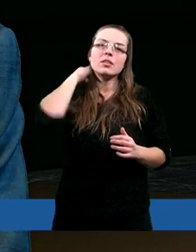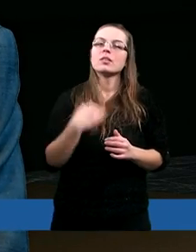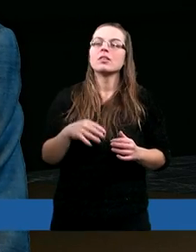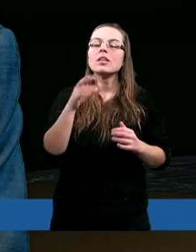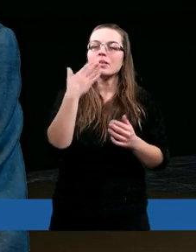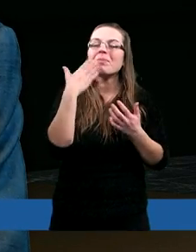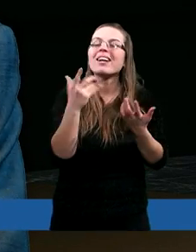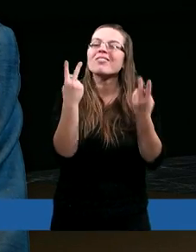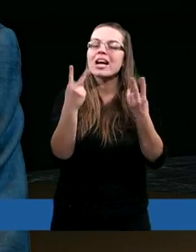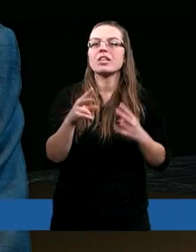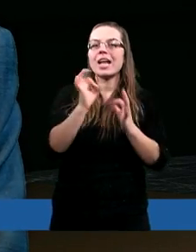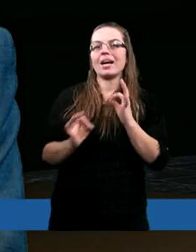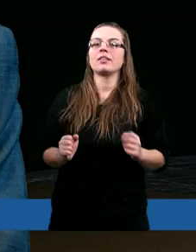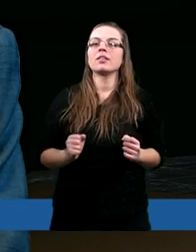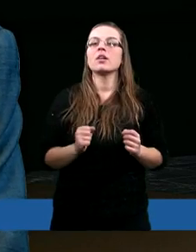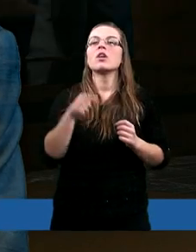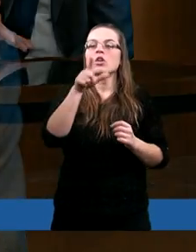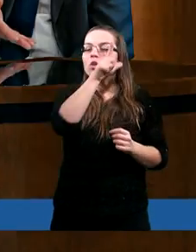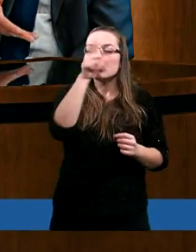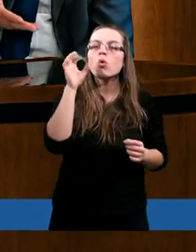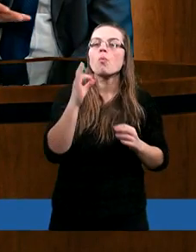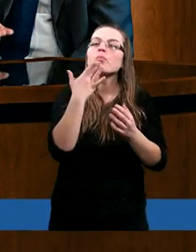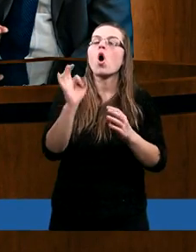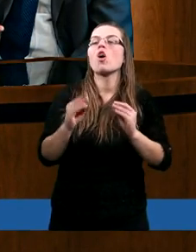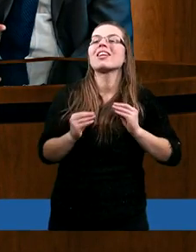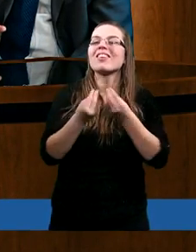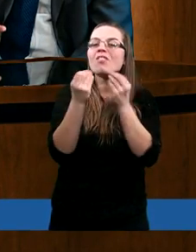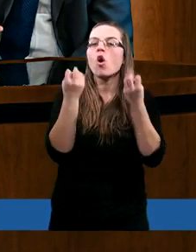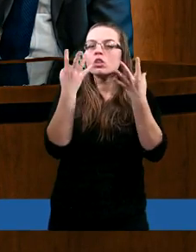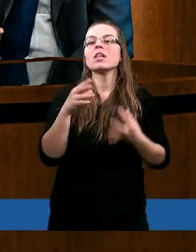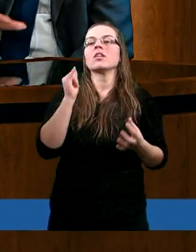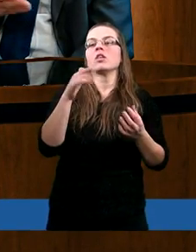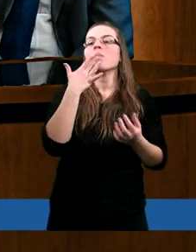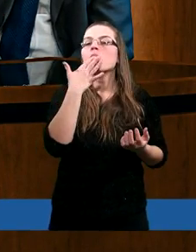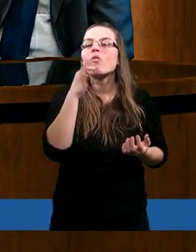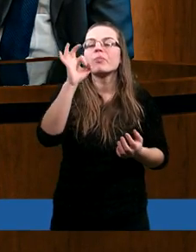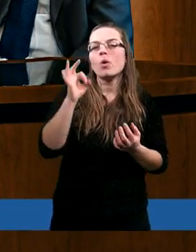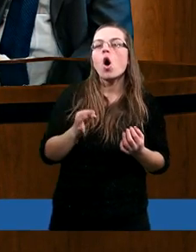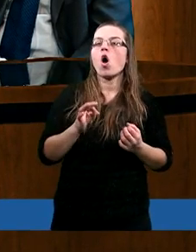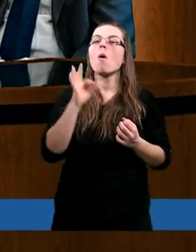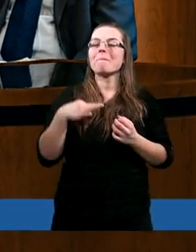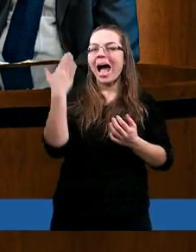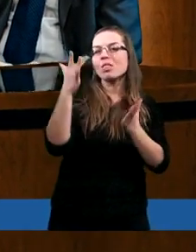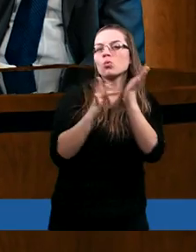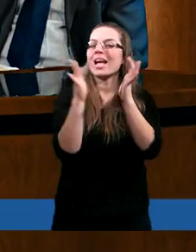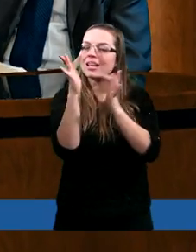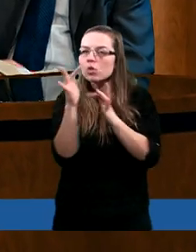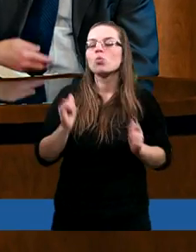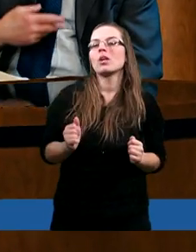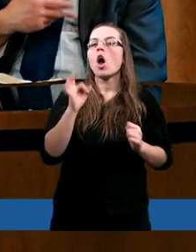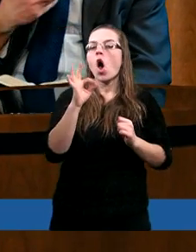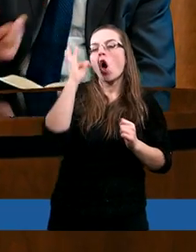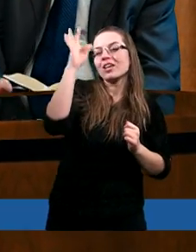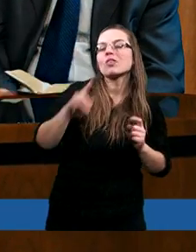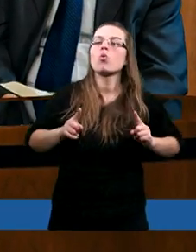ważnych wydarzeniach. Tak jak żeśmy mówili o stworzeniu, teraz mówimy o Panu Jezusie, o Jego